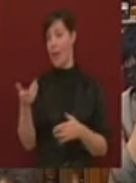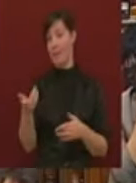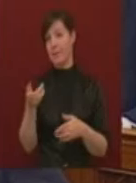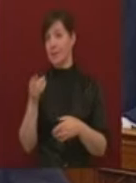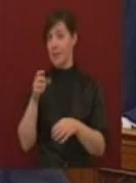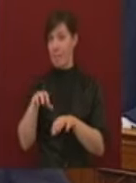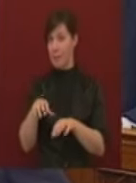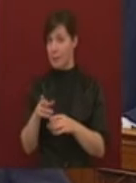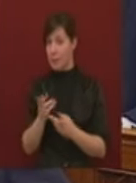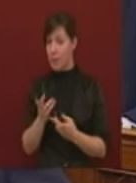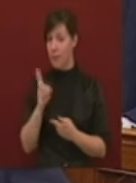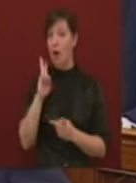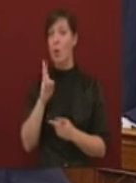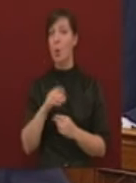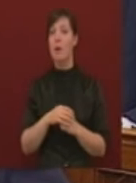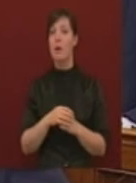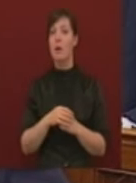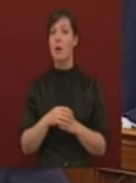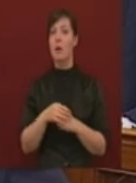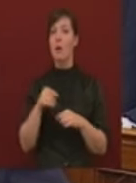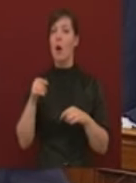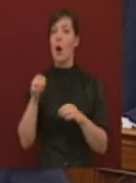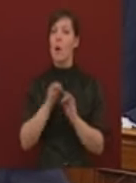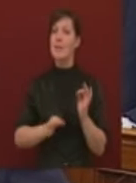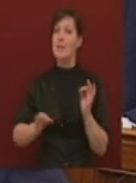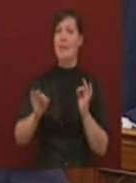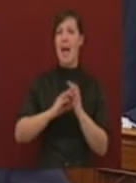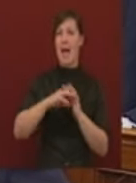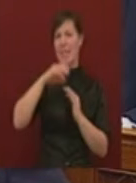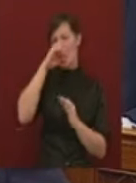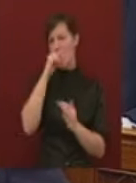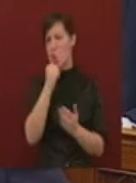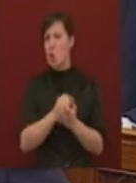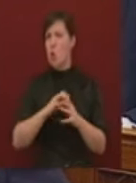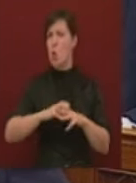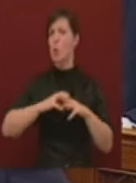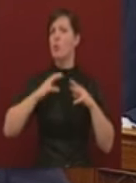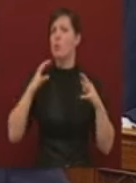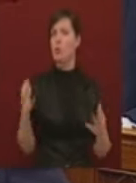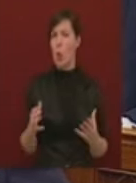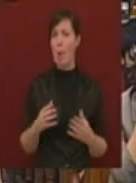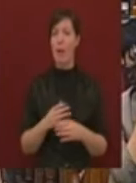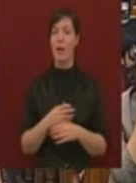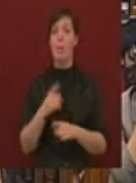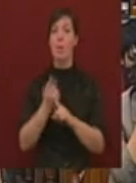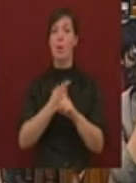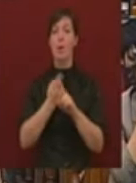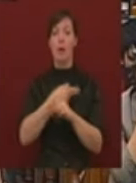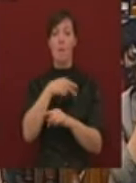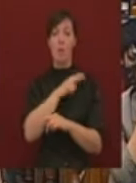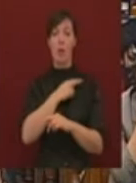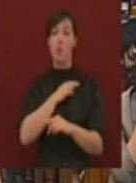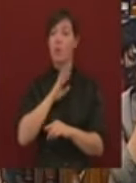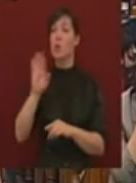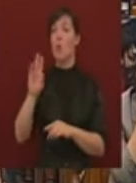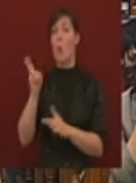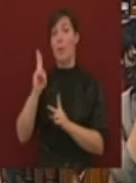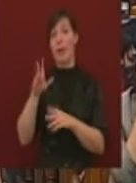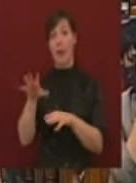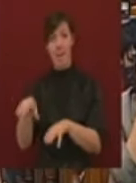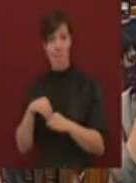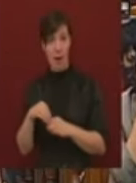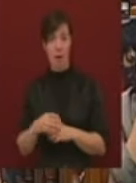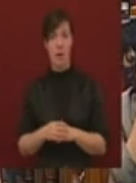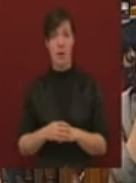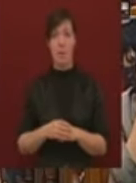helyzet, hogy az egész csőttömegnek a politikai felelősségét önnek kell vállalni. Megbukott az a